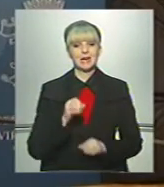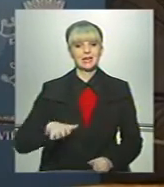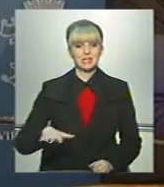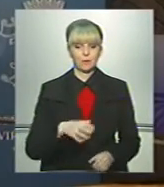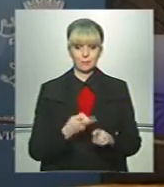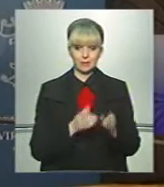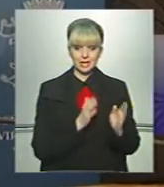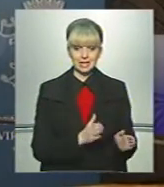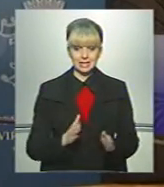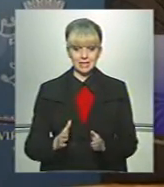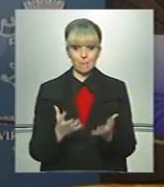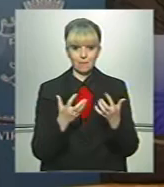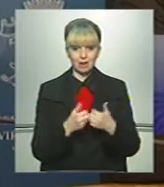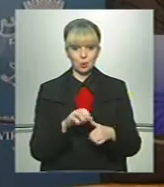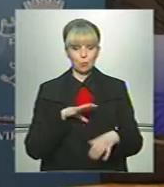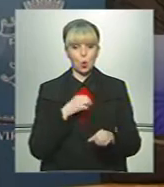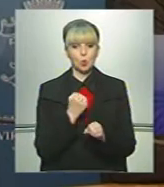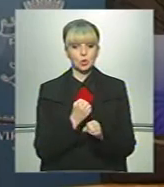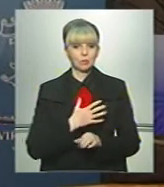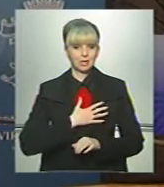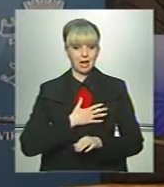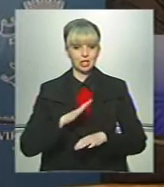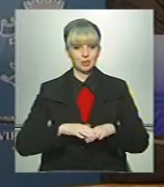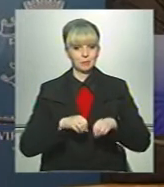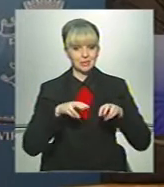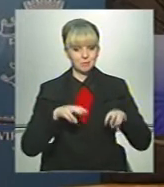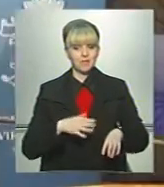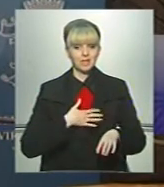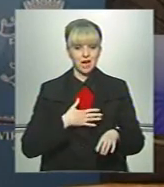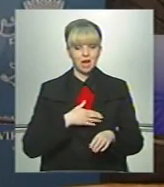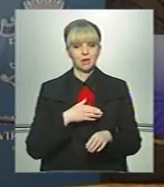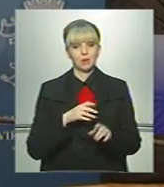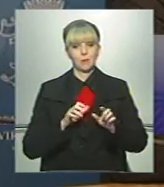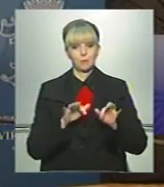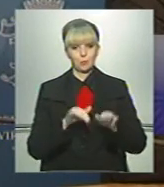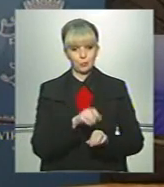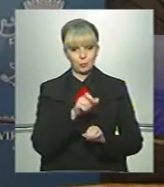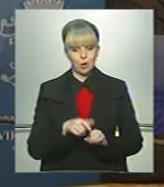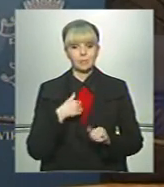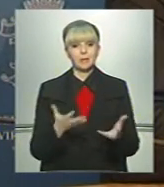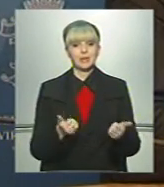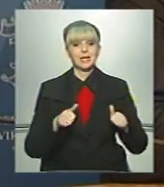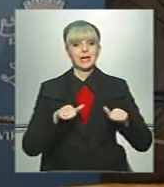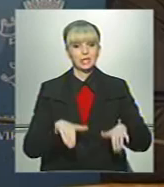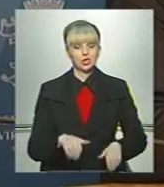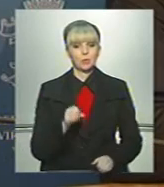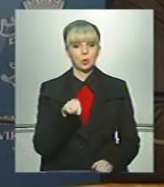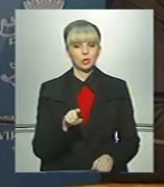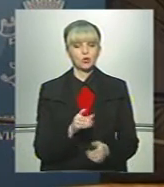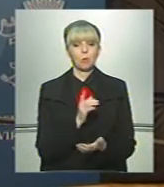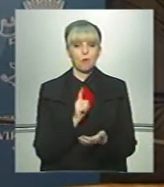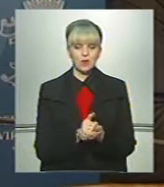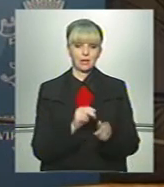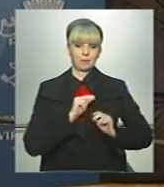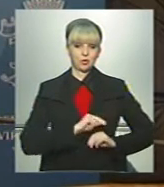механізм електронних петицій був розроблений нашими фахівцями, нашими програмістами. Ми прийняли рішення про те, що маємо